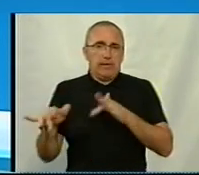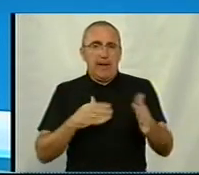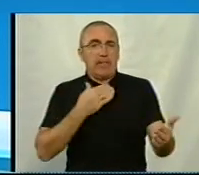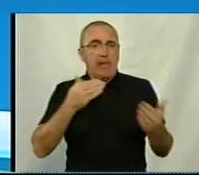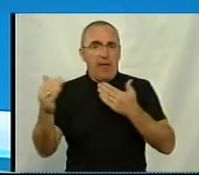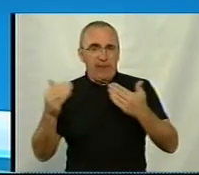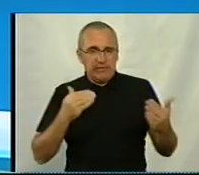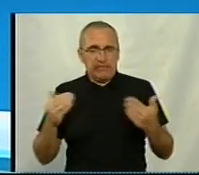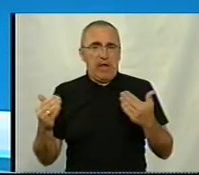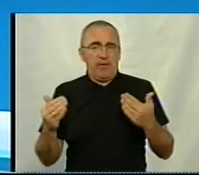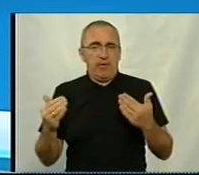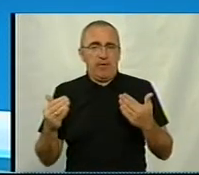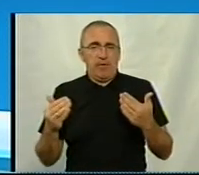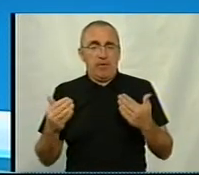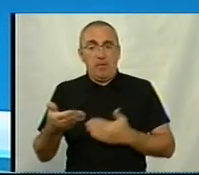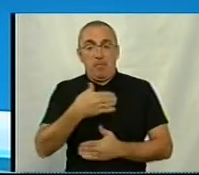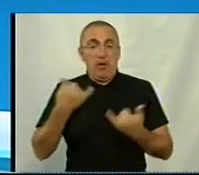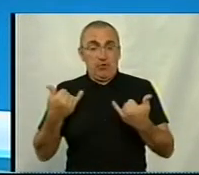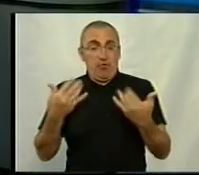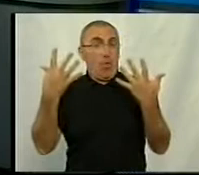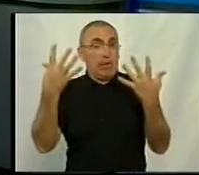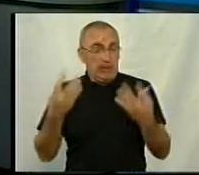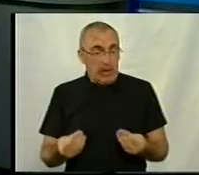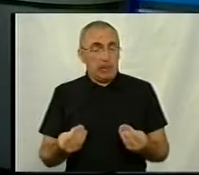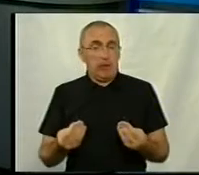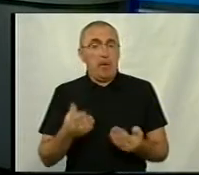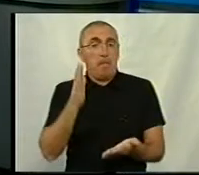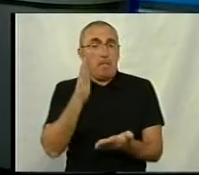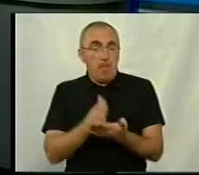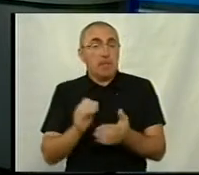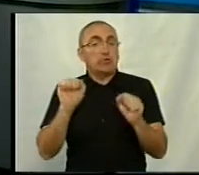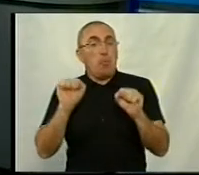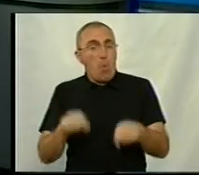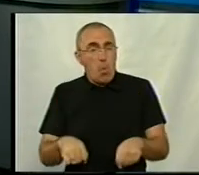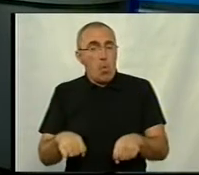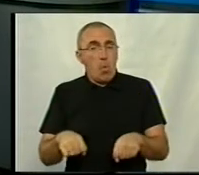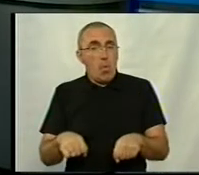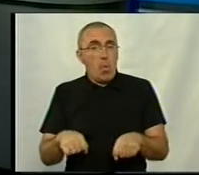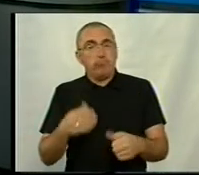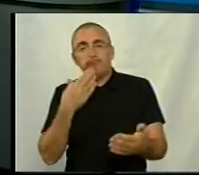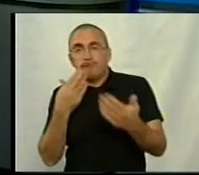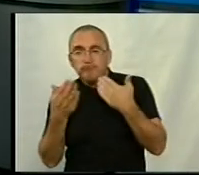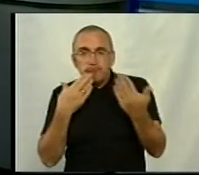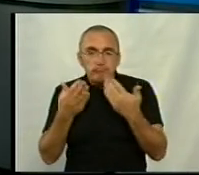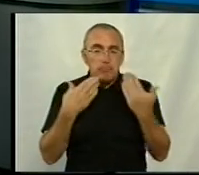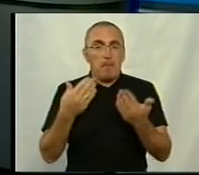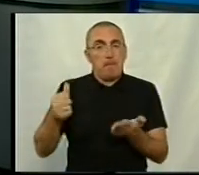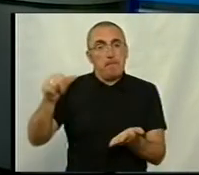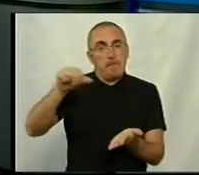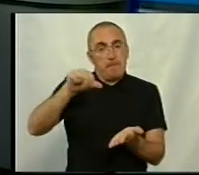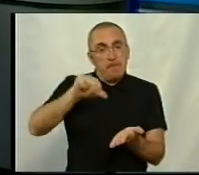виставці. І ми вже на сьогоднішній день маємо змогу вести розмову не тільки при